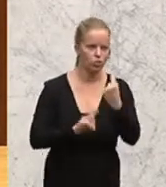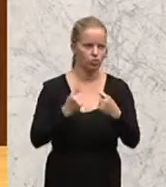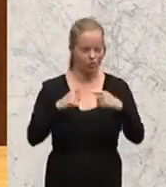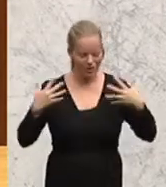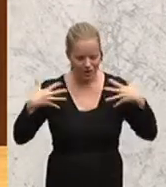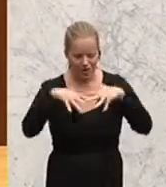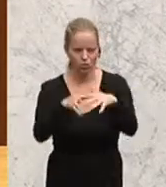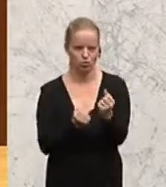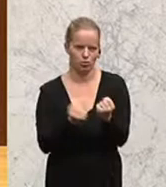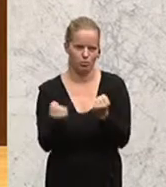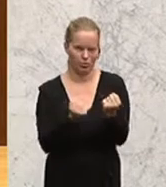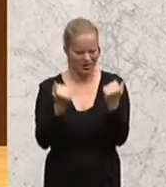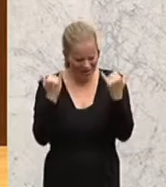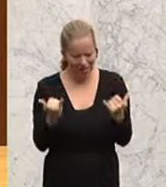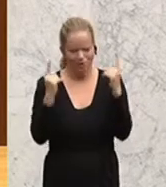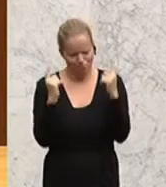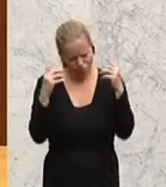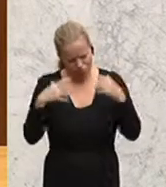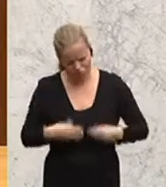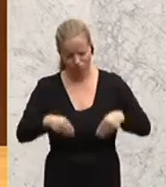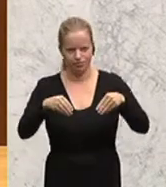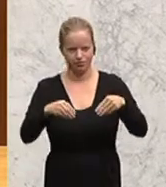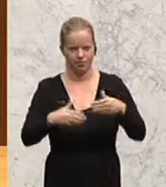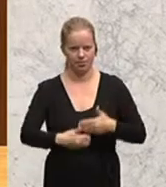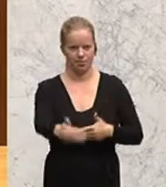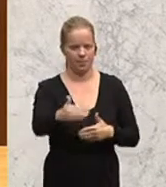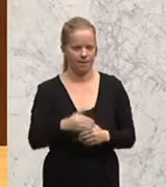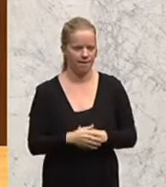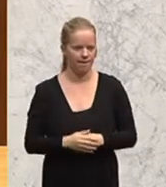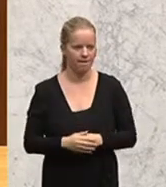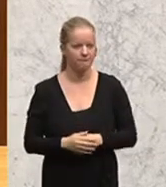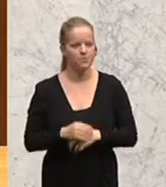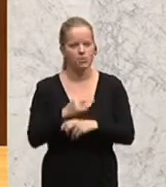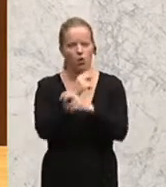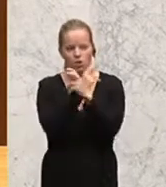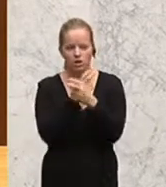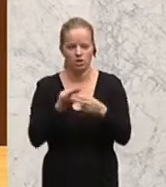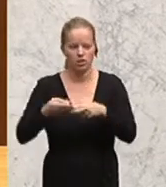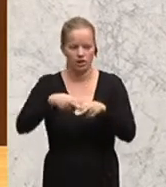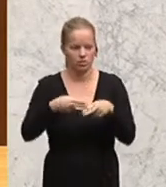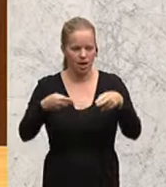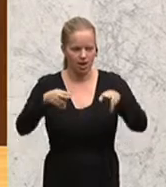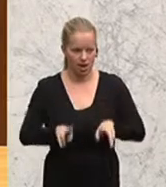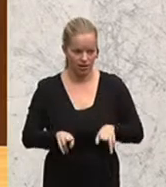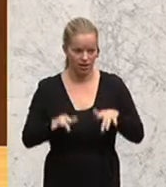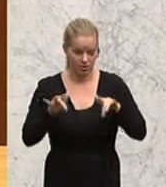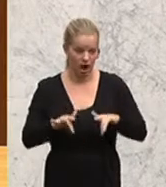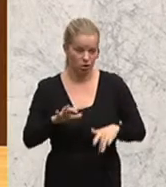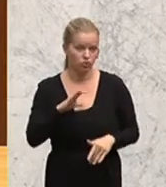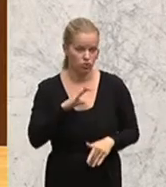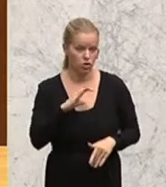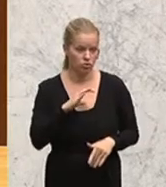Integrationspolitik zu verstehen. Der österreichische Nationalrat hat die Chance,